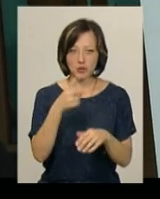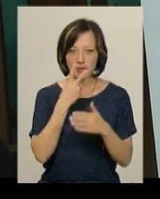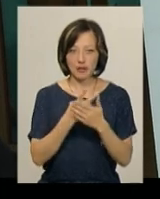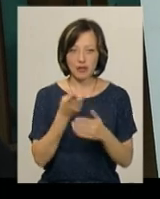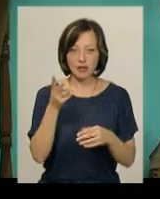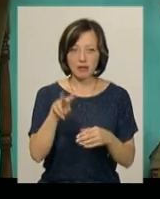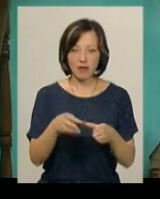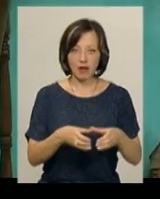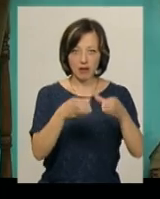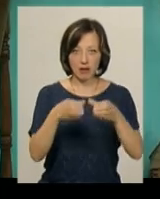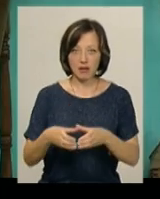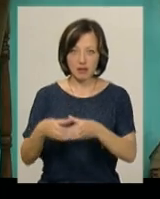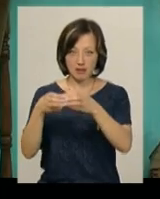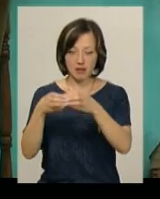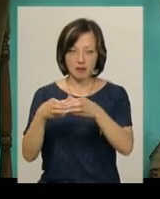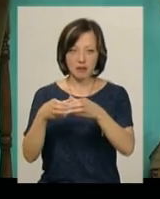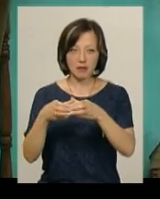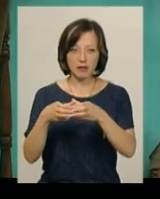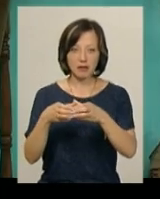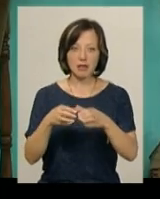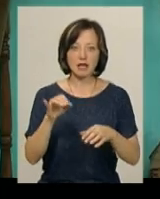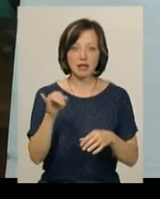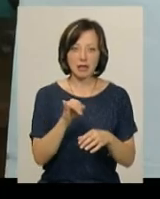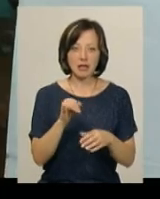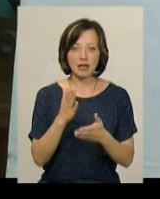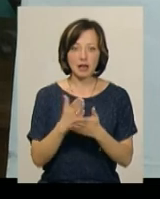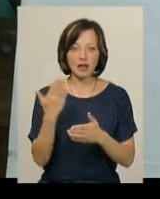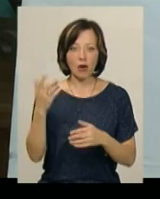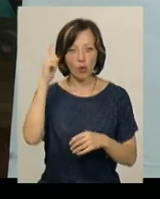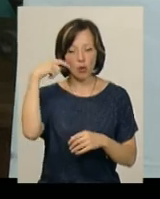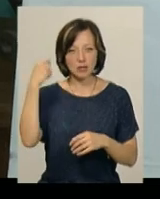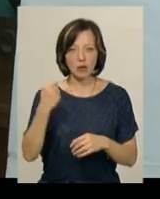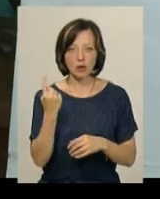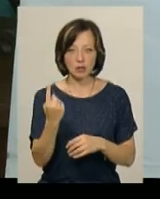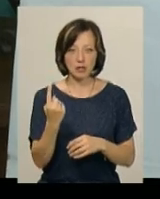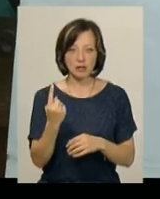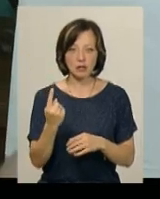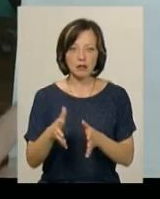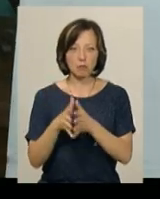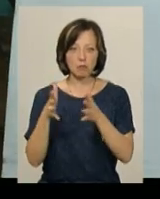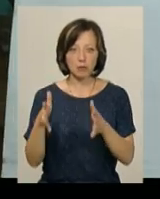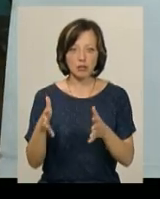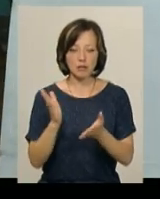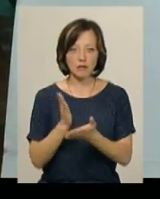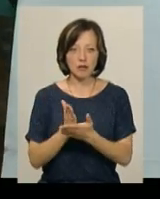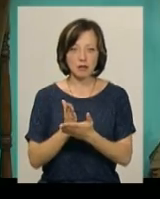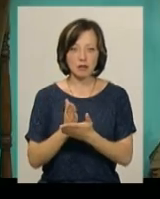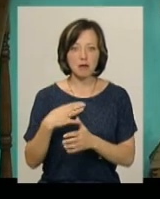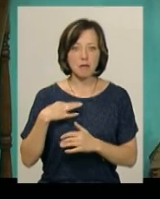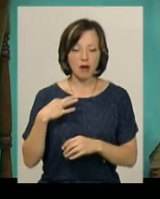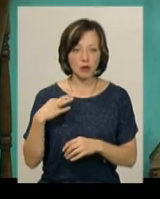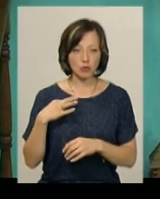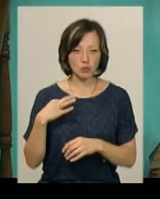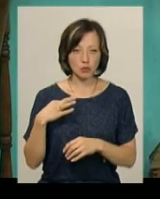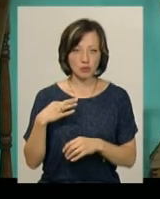два козли – шкапу і осли. І з другої сторони – козаки. Один з них найбільший – байдужість.